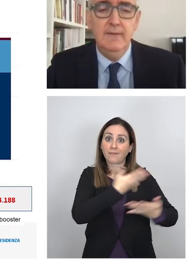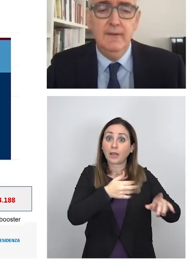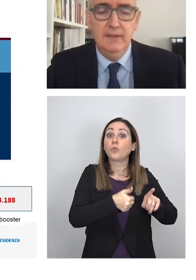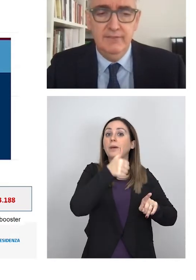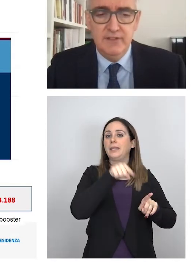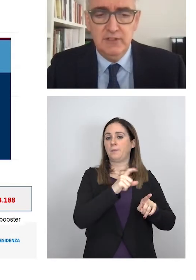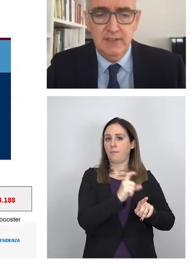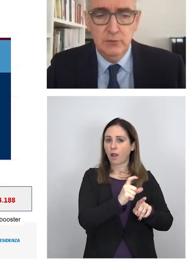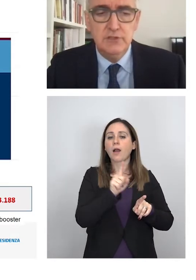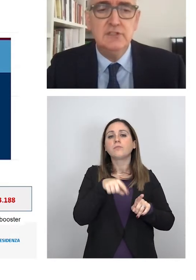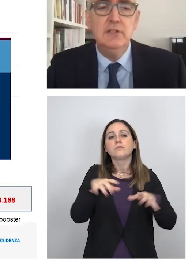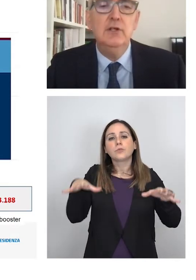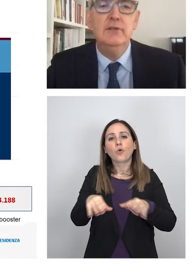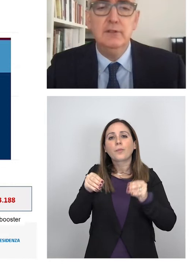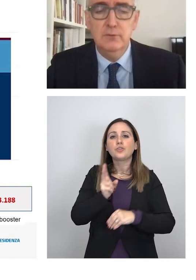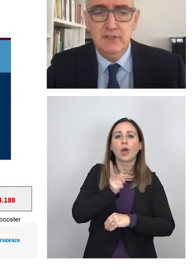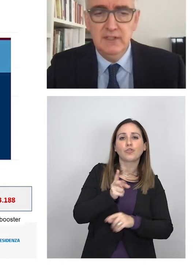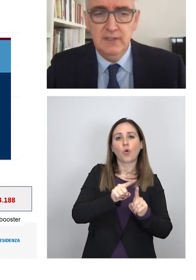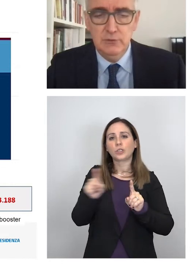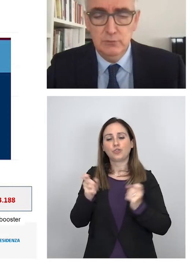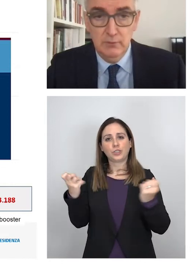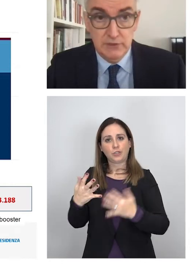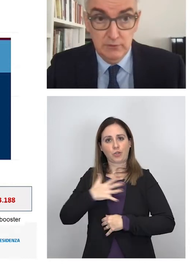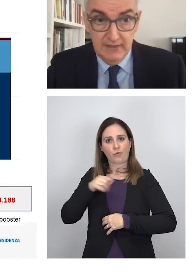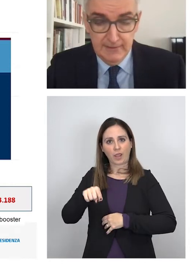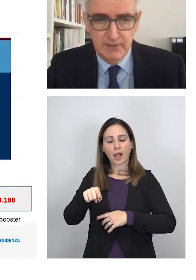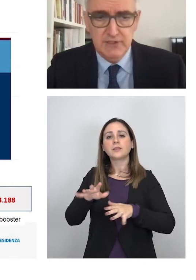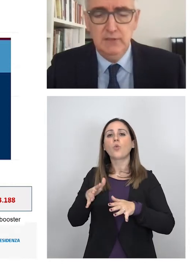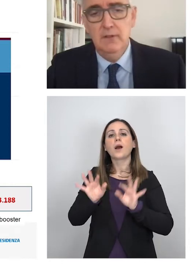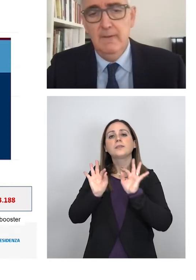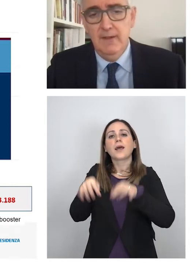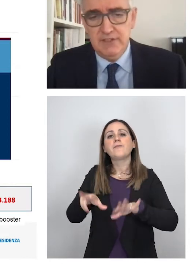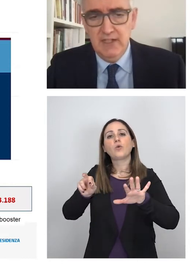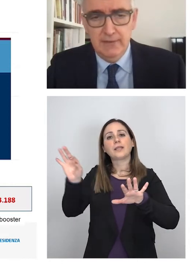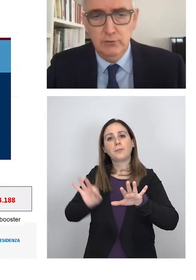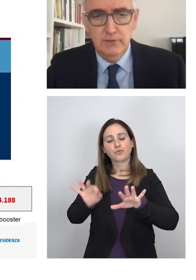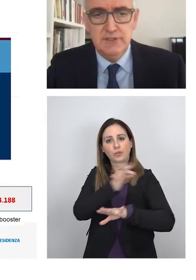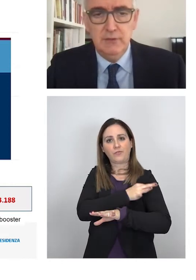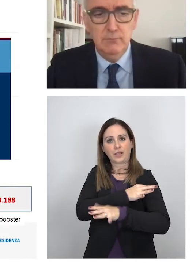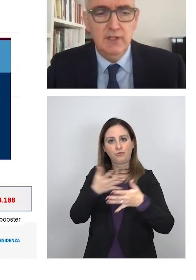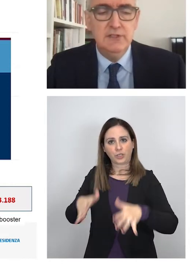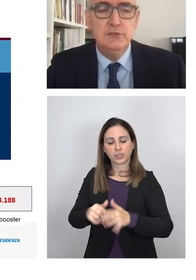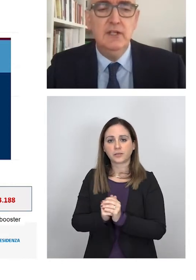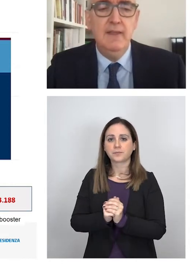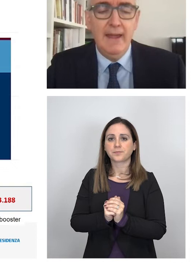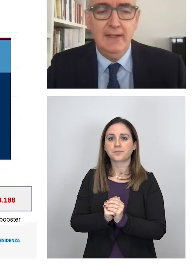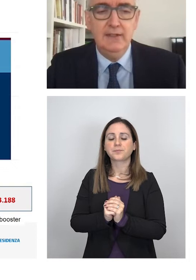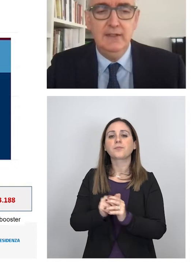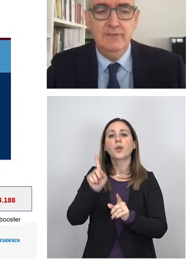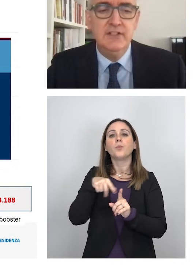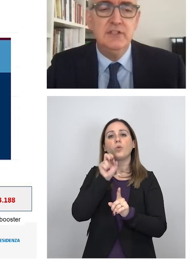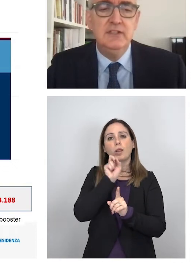anche nella fascia d'età 12-19 che come vedete ha raggiunto quasi l'80% va segnalato come ci sia una buona adesione